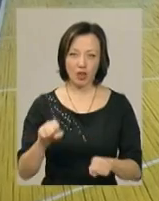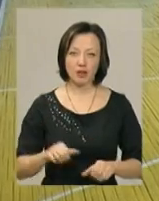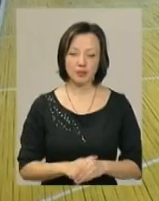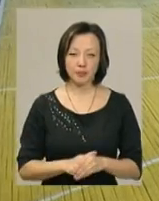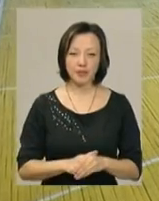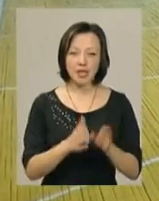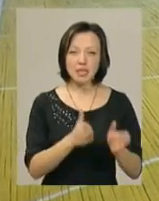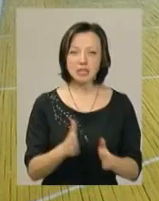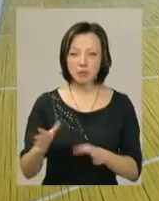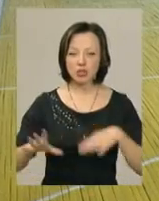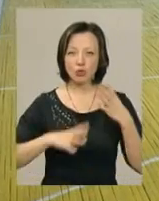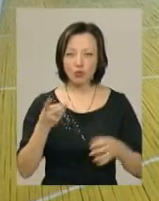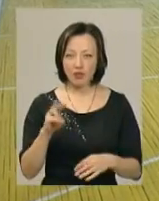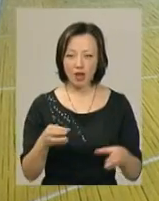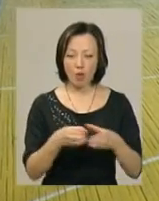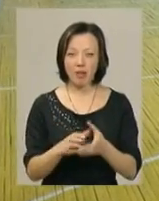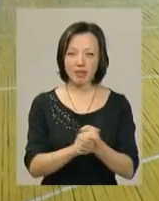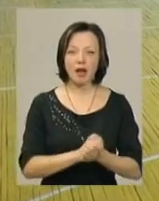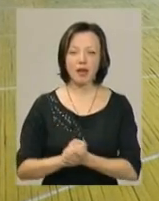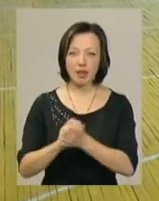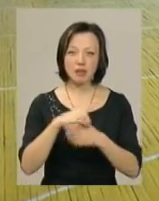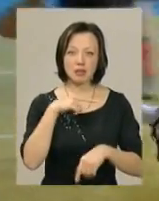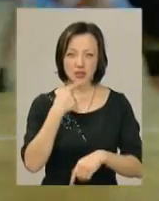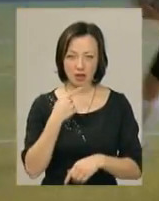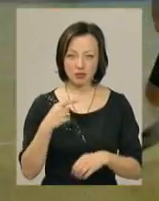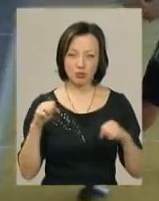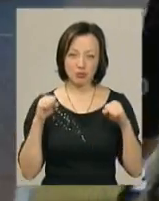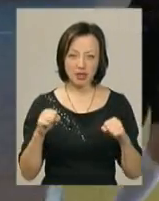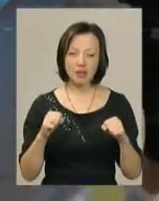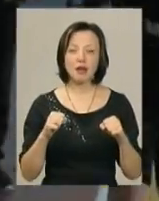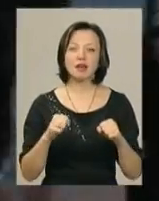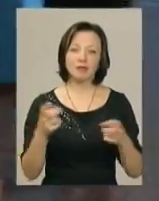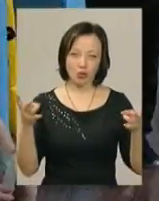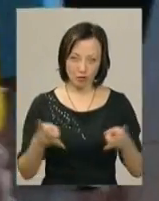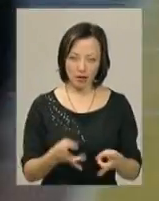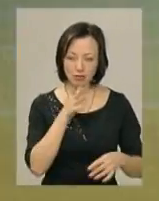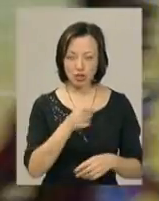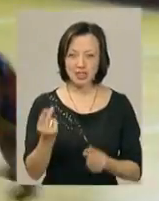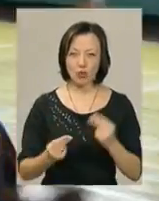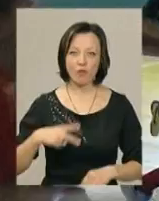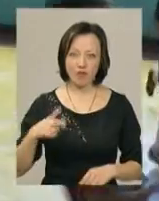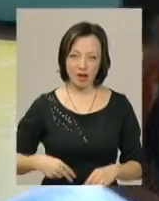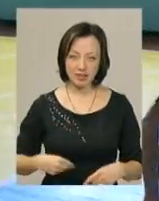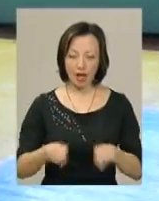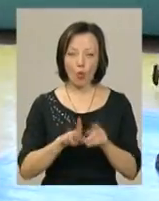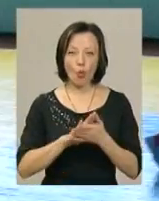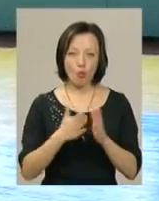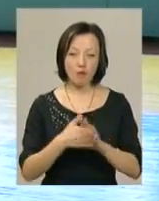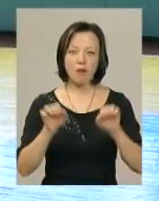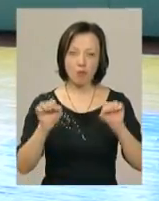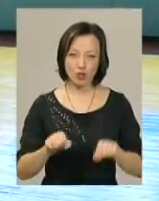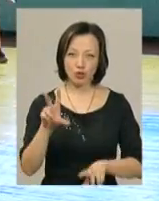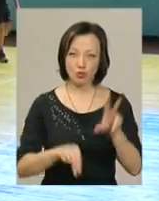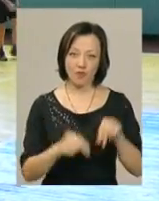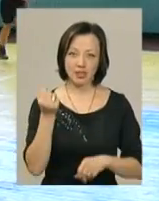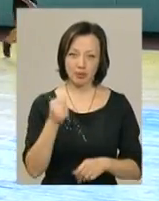Систематичні тренування і команд на єдні, за словами гравця-буревісника Андрія Драбчука, знадобляться під час ігор у Франції. За таких умов, каже, можна